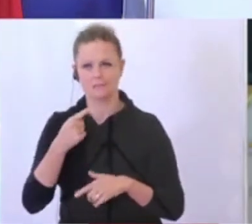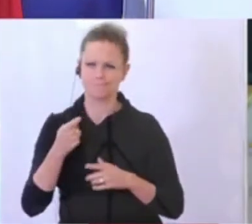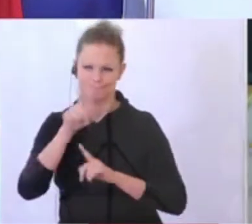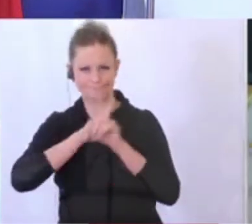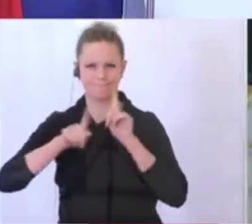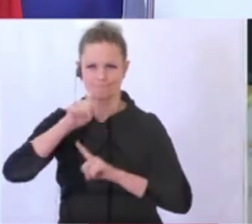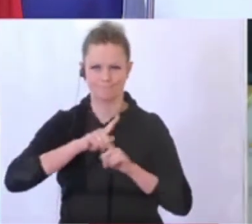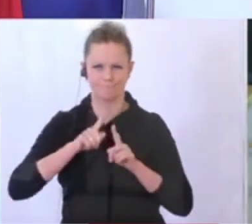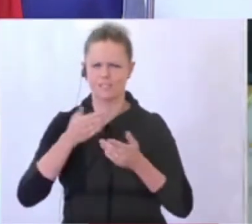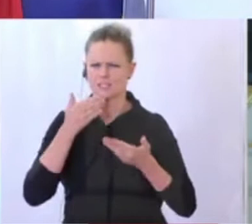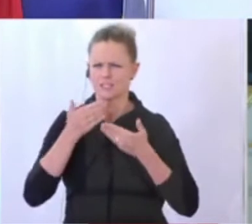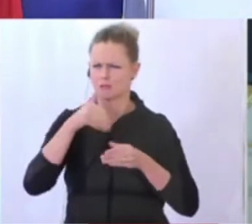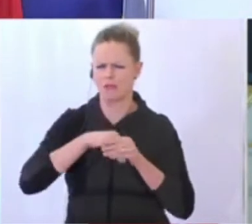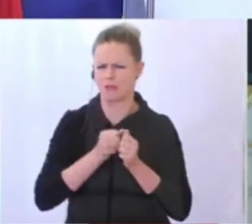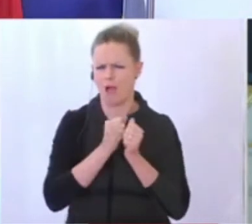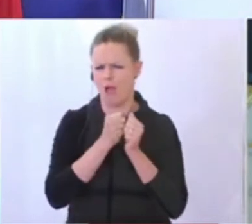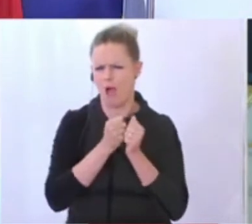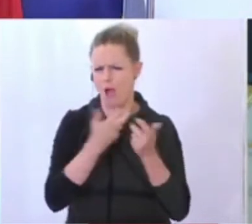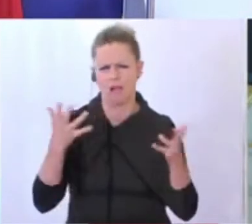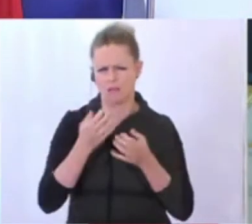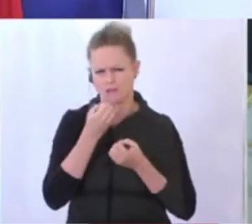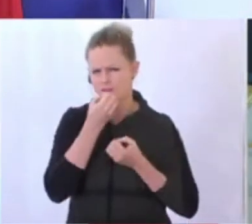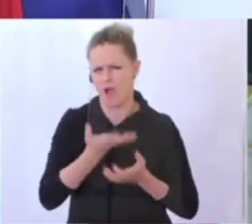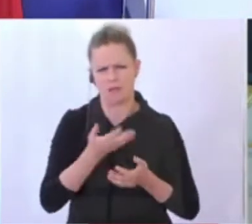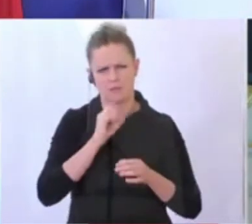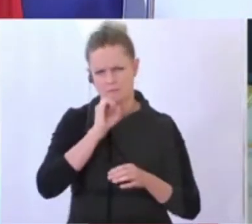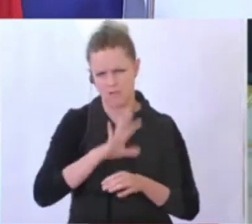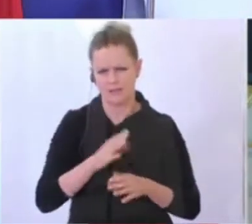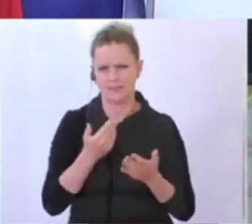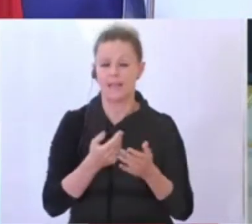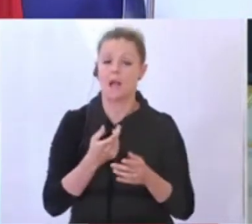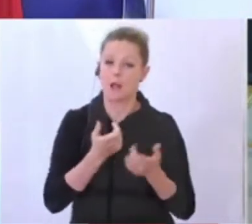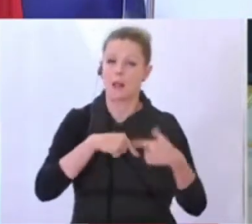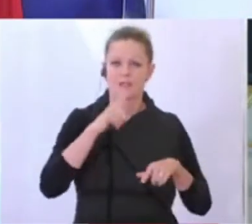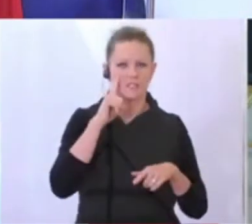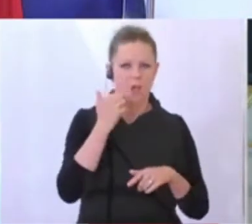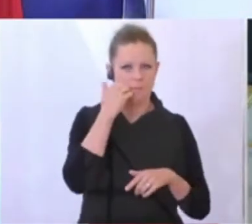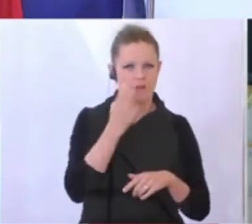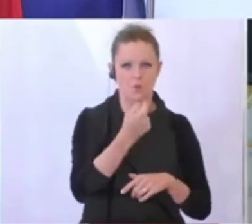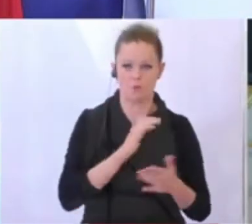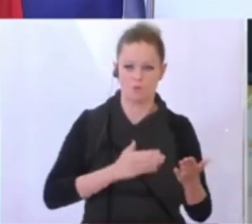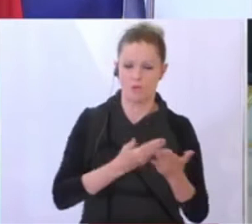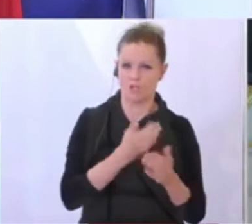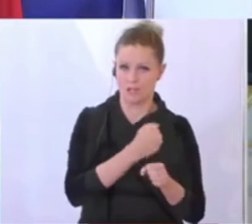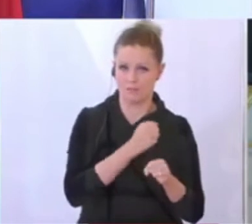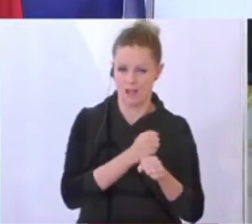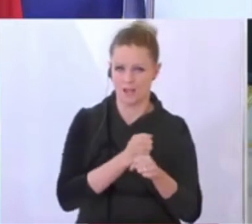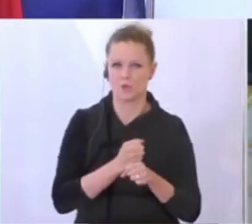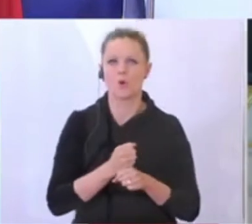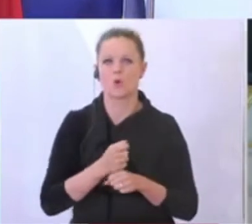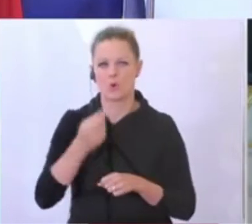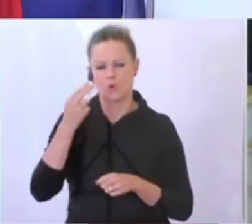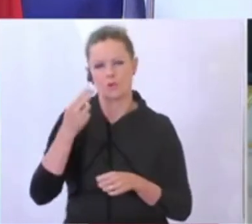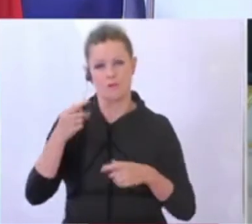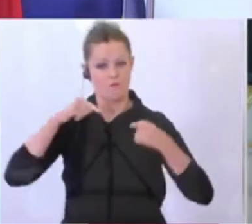Und wir haben vereinbart, dass der Landeshauptmann Kaiser hier einerseits Vorschläge machen wird und zum anderen wir als Bundesregierung auch mit Thomas Stelzer, dem